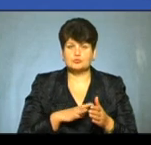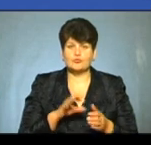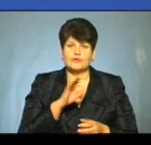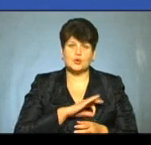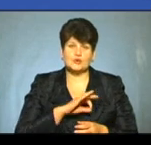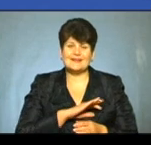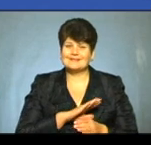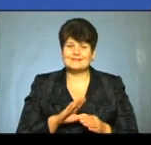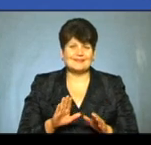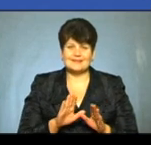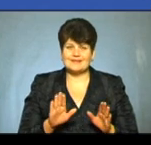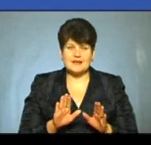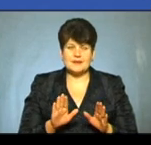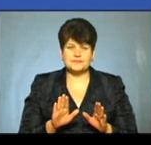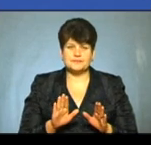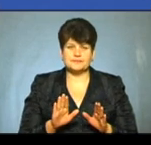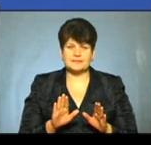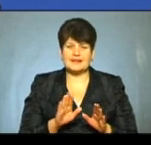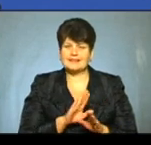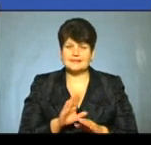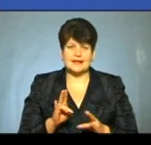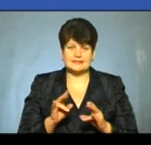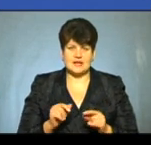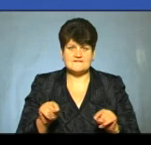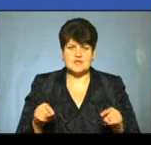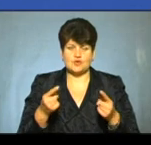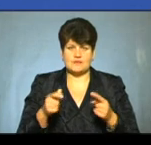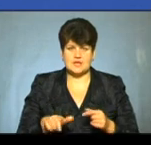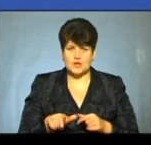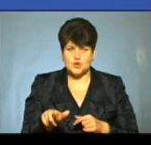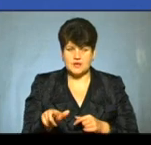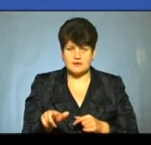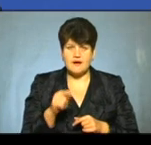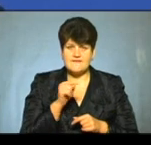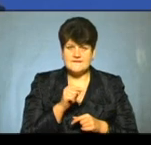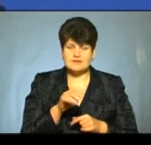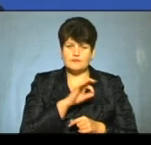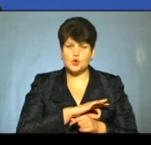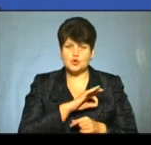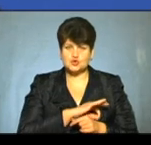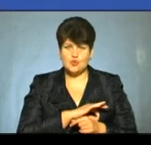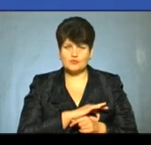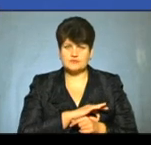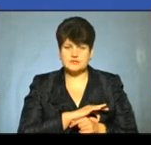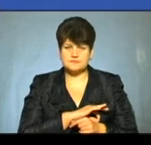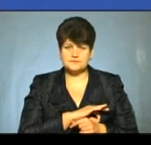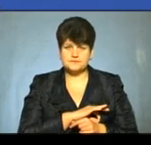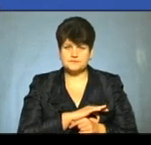використовуваний не на відновлення доріг, а він використовувався для